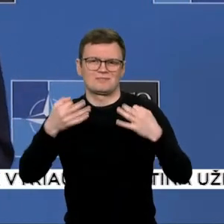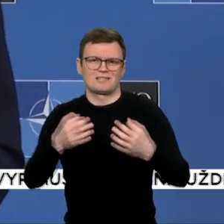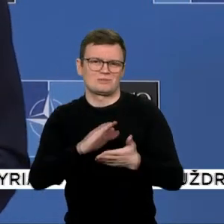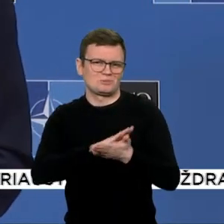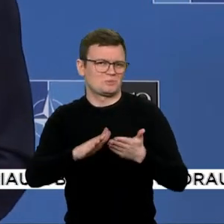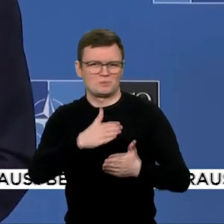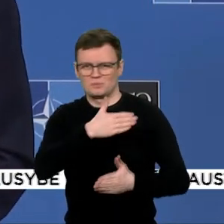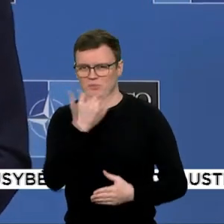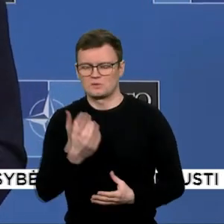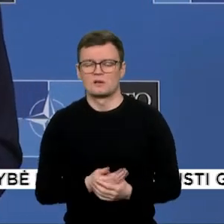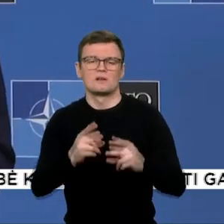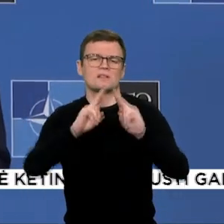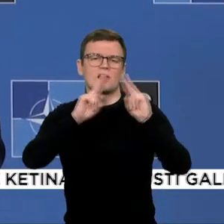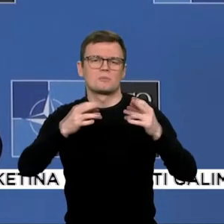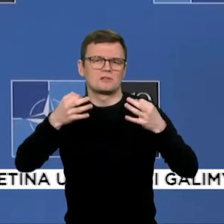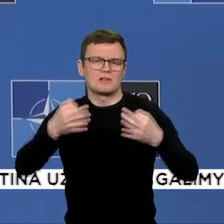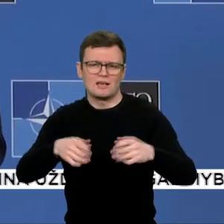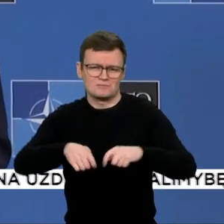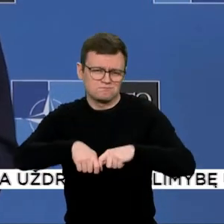Žeidžia tarptautinė teisė.